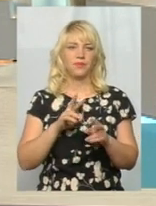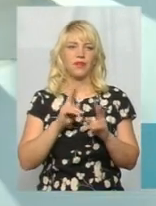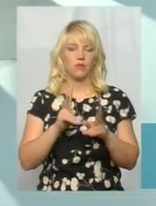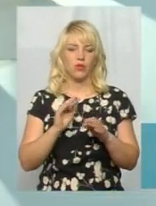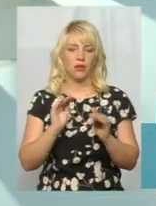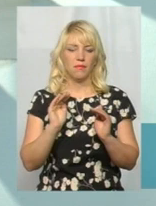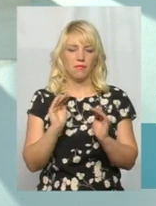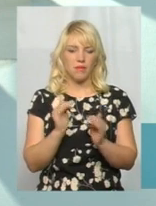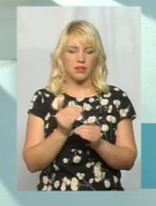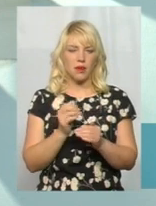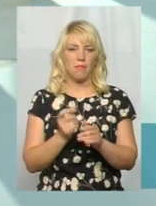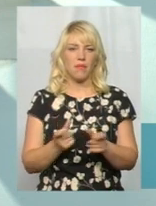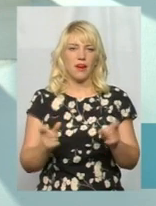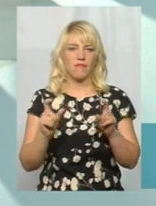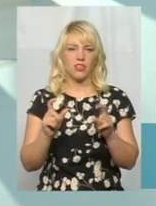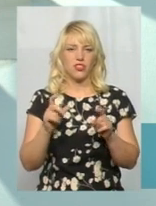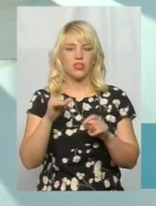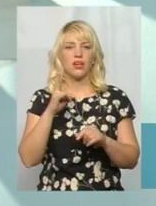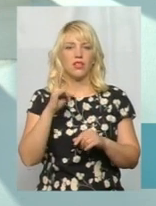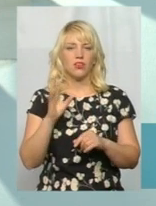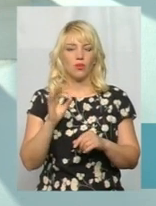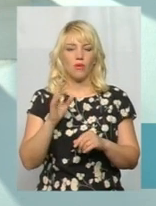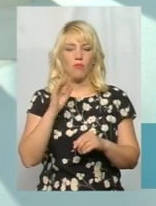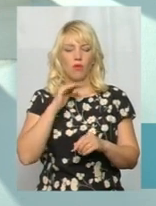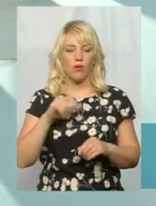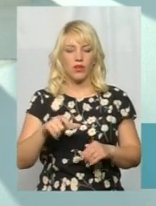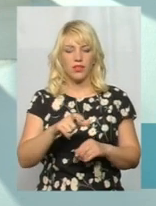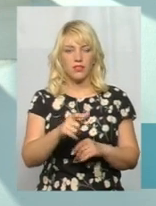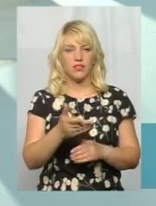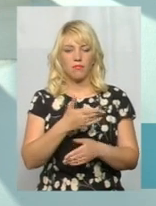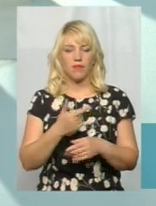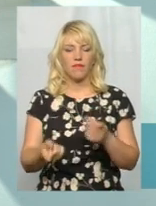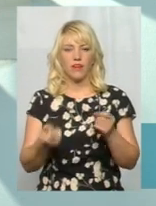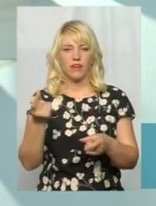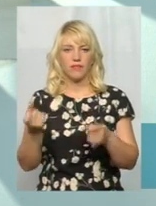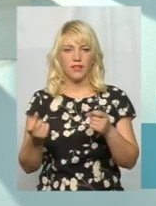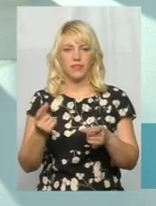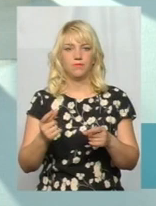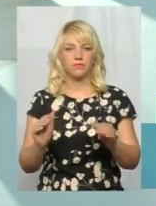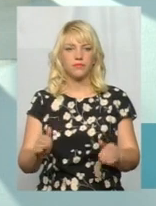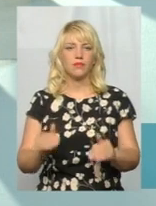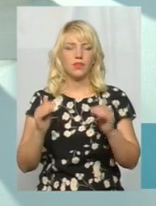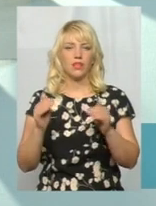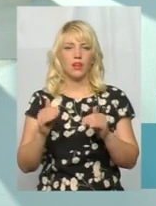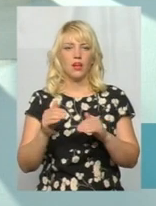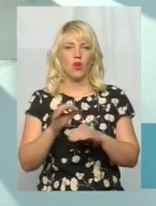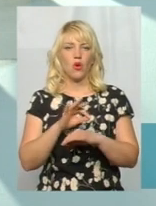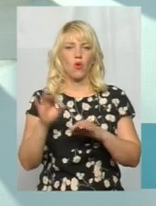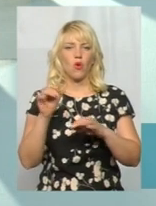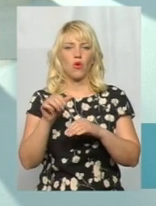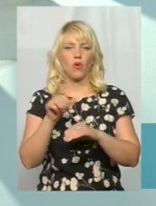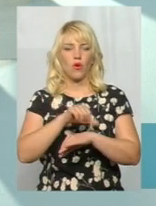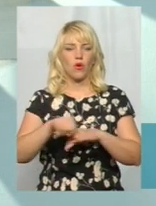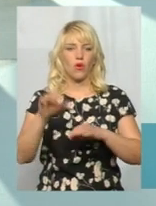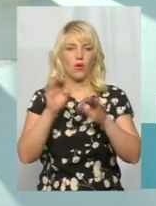перевищень, але перевищень не було. Але по річці ми виявили перевищення органічної допустимої концентрації, ми пропустили те, що